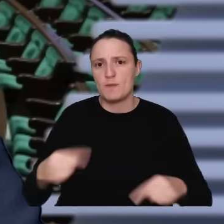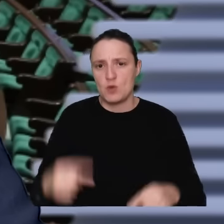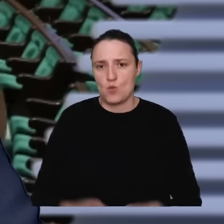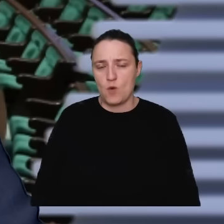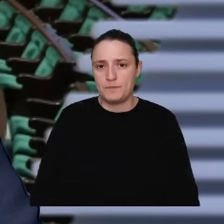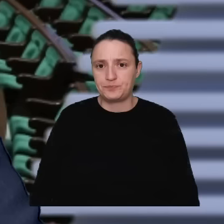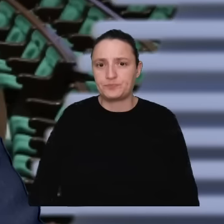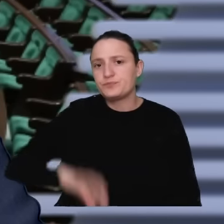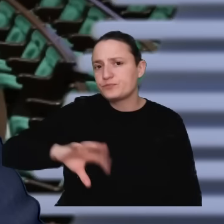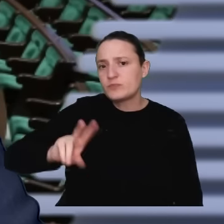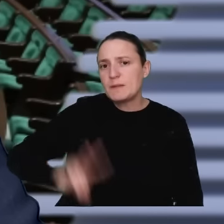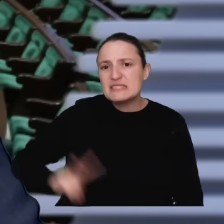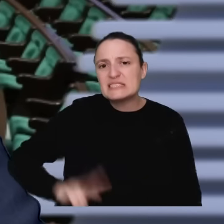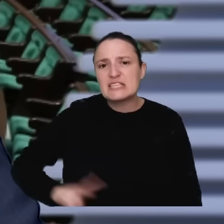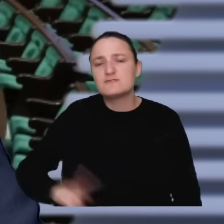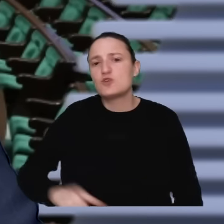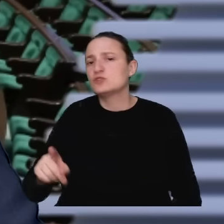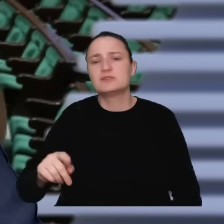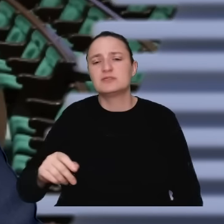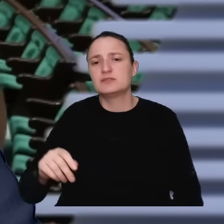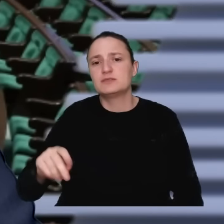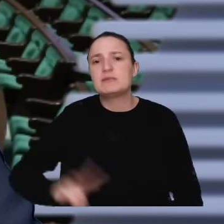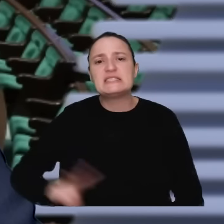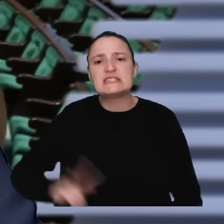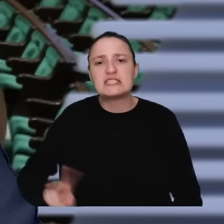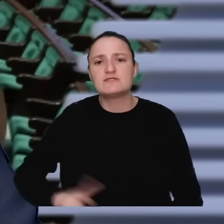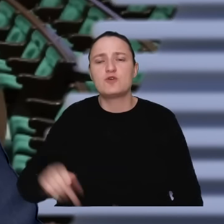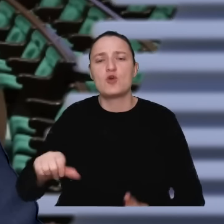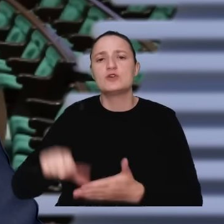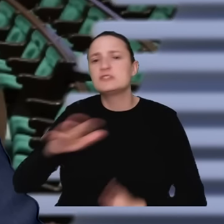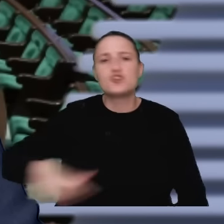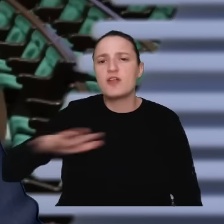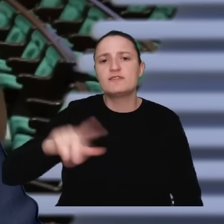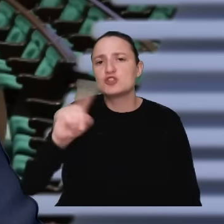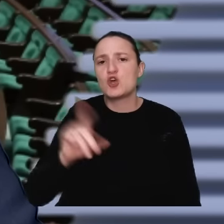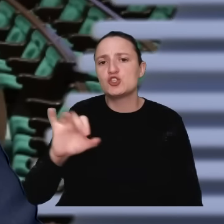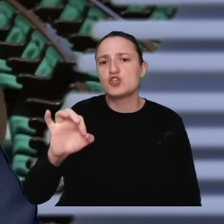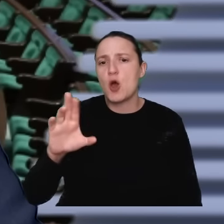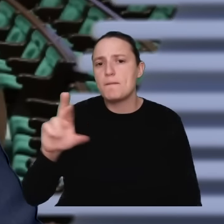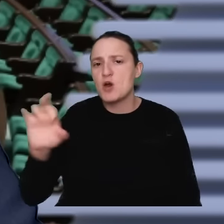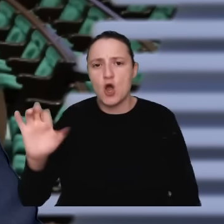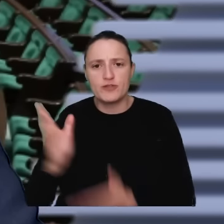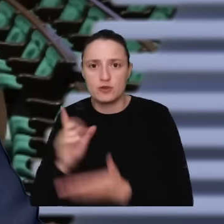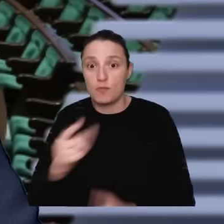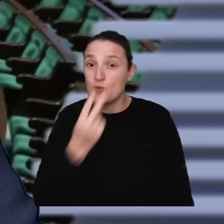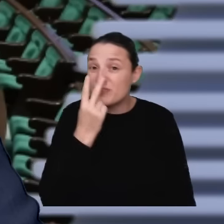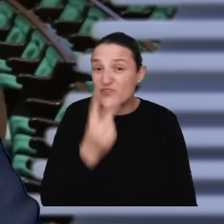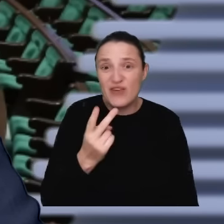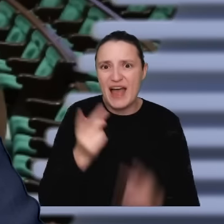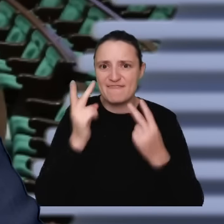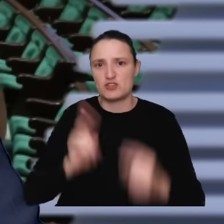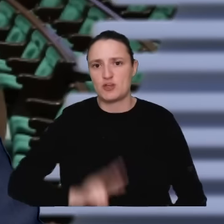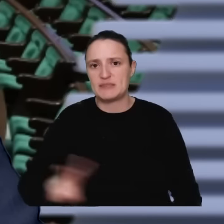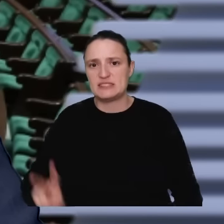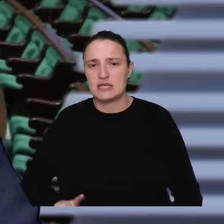Sprawiedliwości, prokuratura w rękach Zbigniewa Ziobry i jego środowiska politycznego. Dwa bardzo ważne resorty, czyli resort